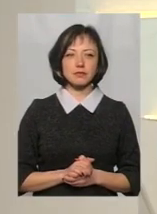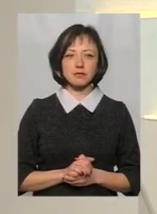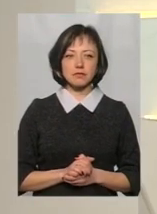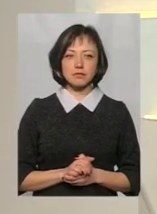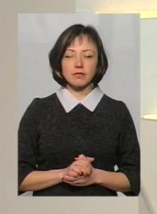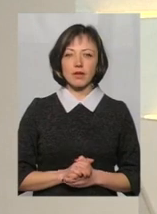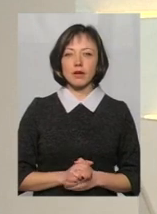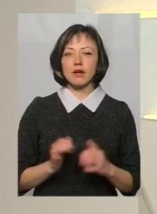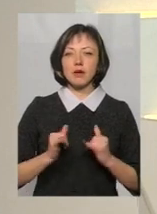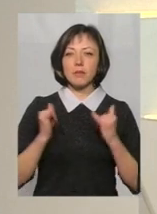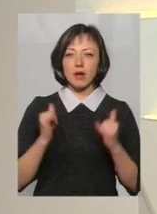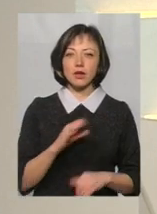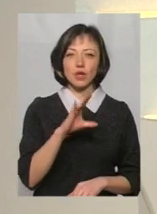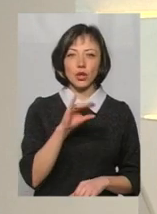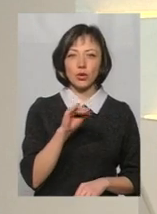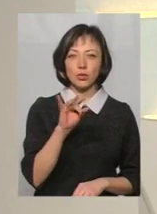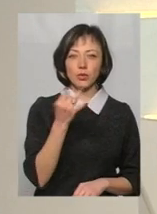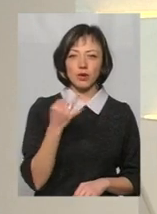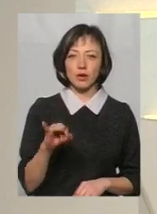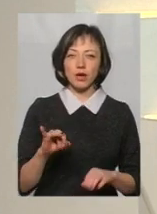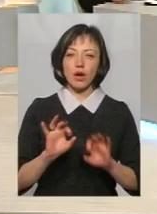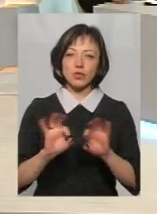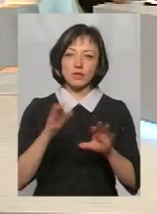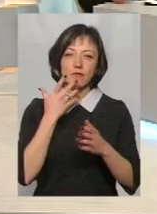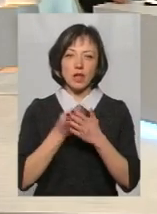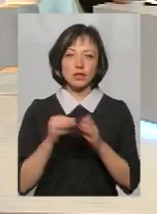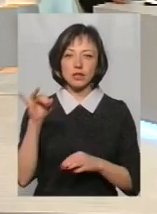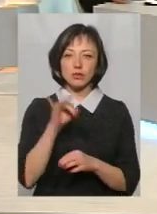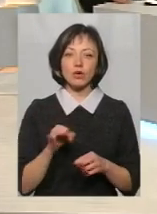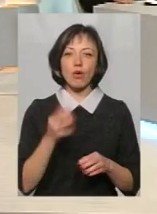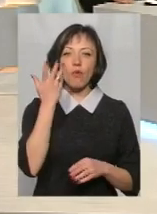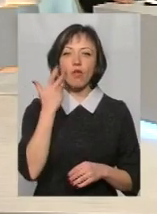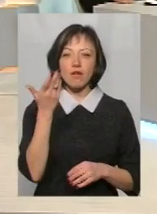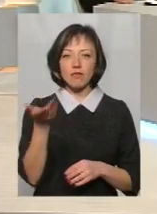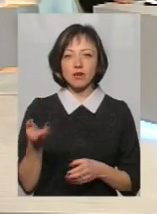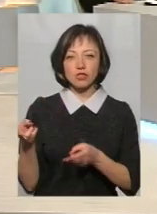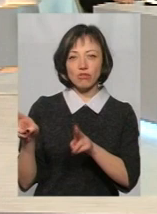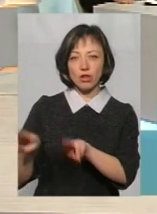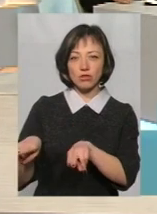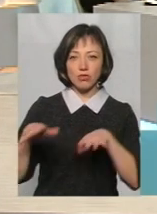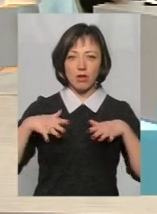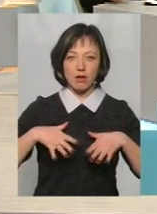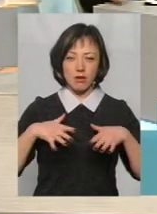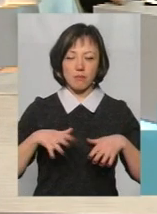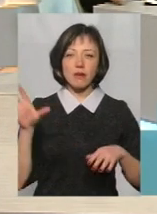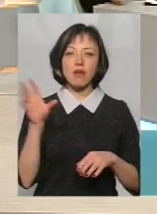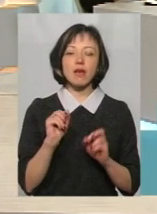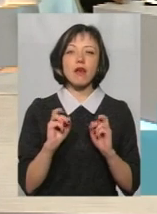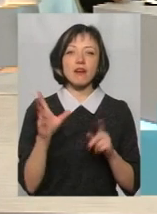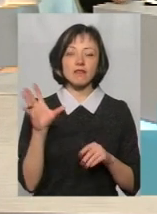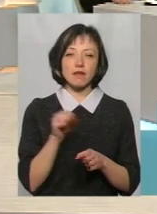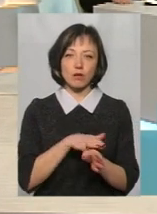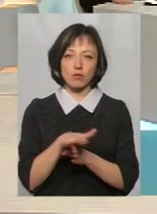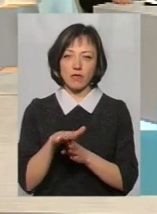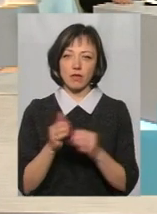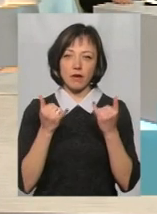Пане Юрі, розкажіть власну історію, коли ви залишили Крим? Як все відбувалося для